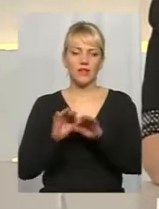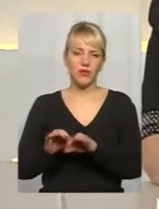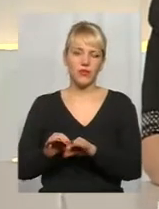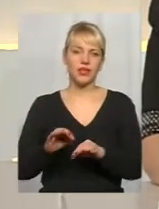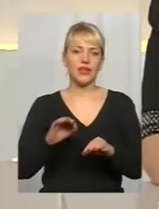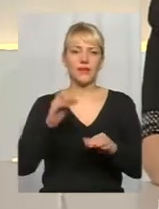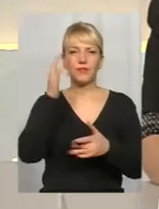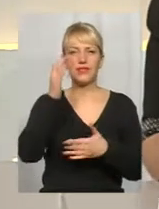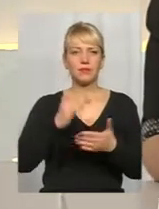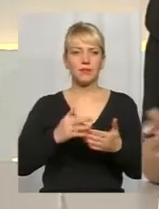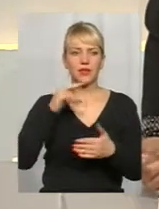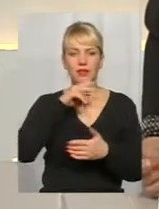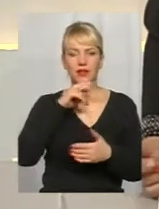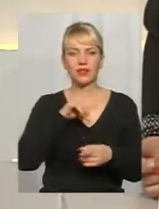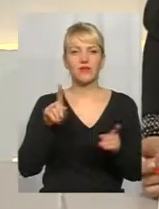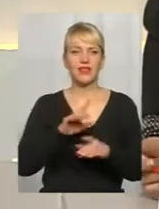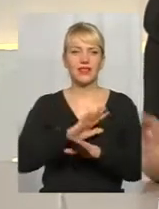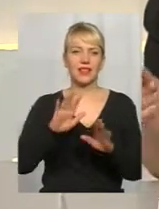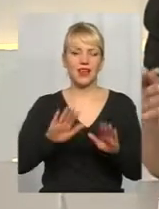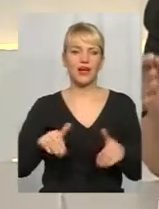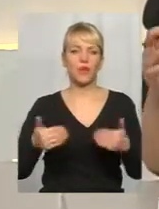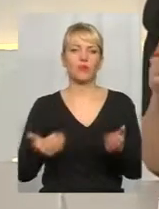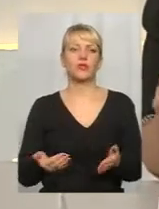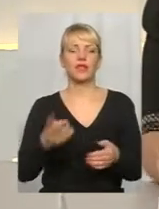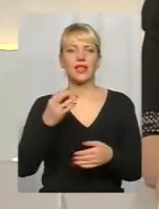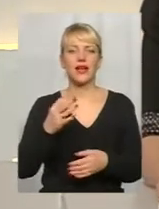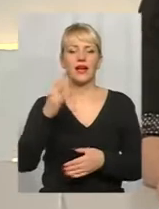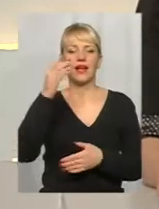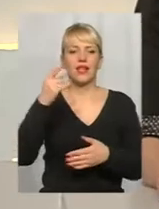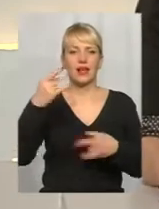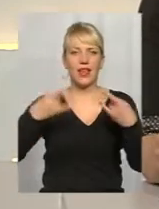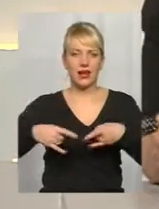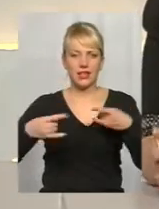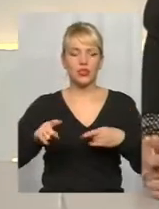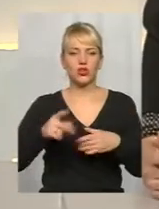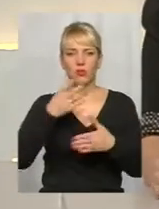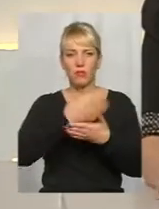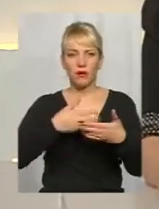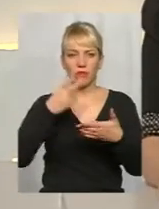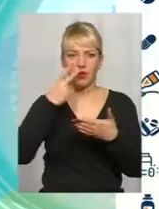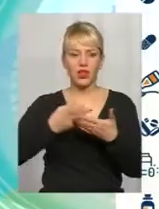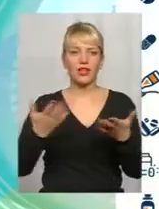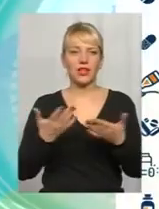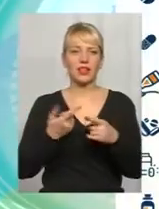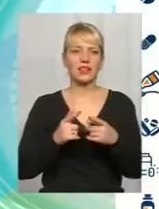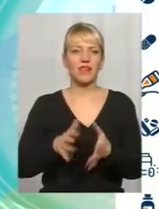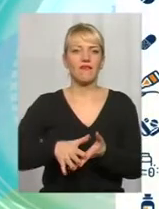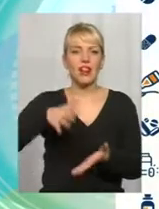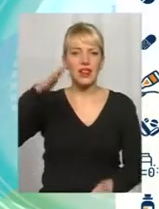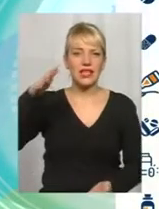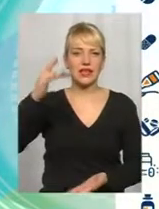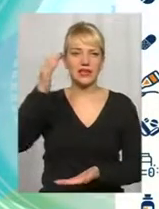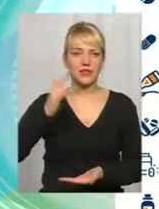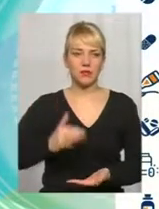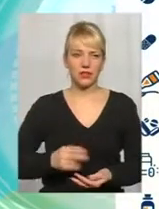препаратів, які не рекомендовані на екран, щоб ми зараз переглянули, який це великий список. І